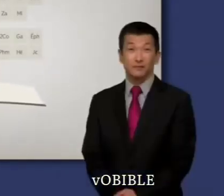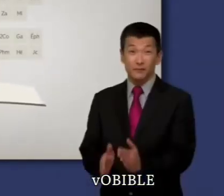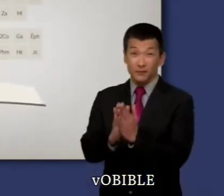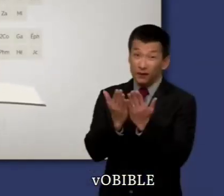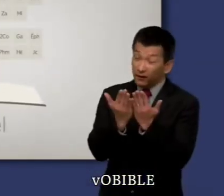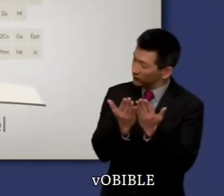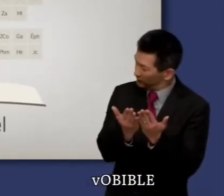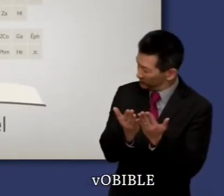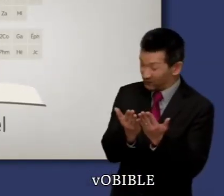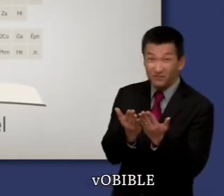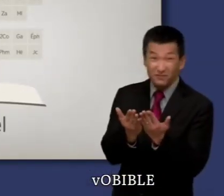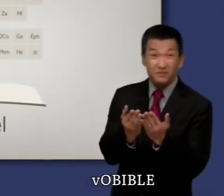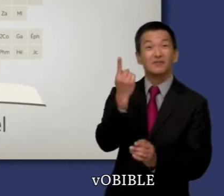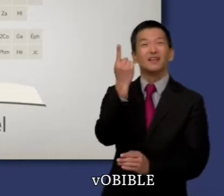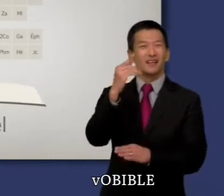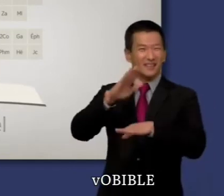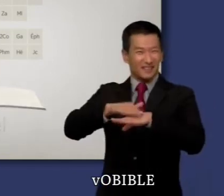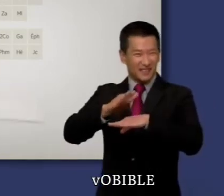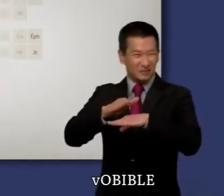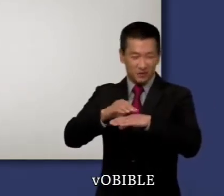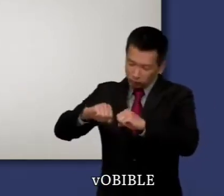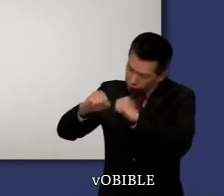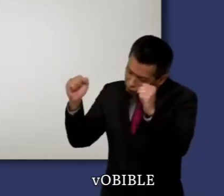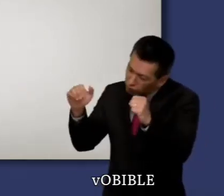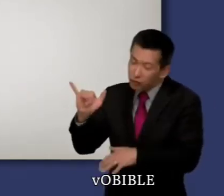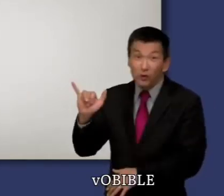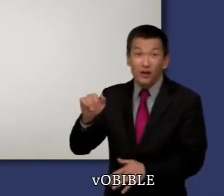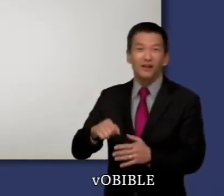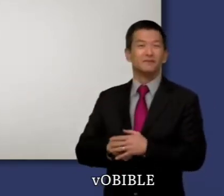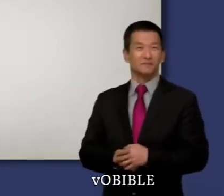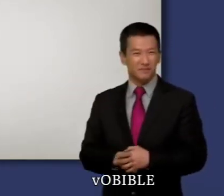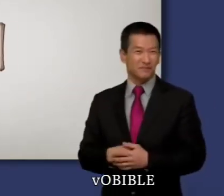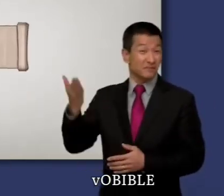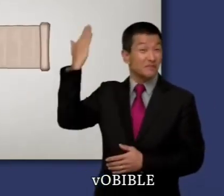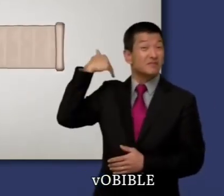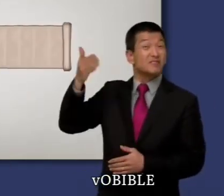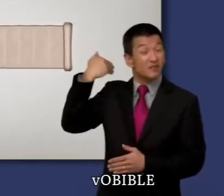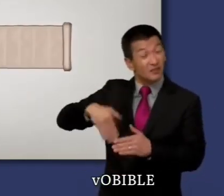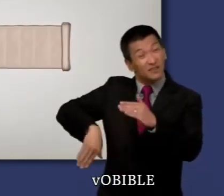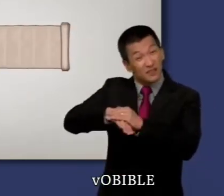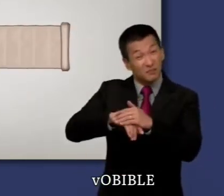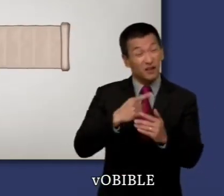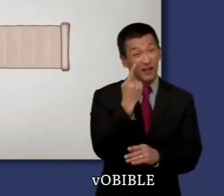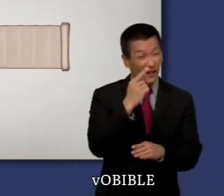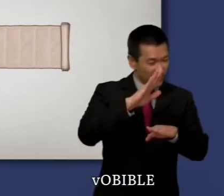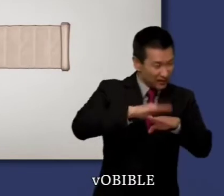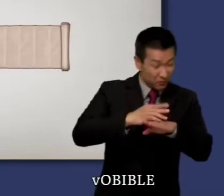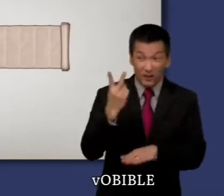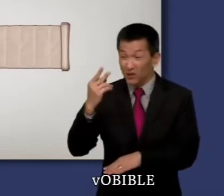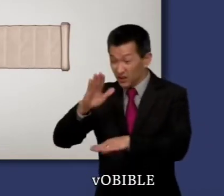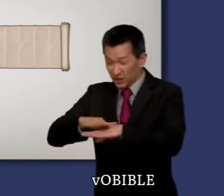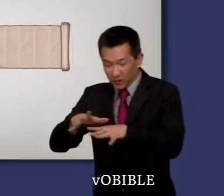Introduction au premier livre de Samuel Dans le canon hébraïque original, un Samuel et deux Samuels